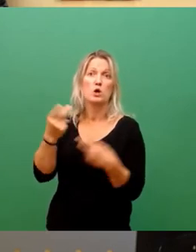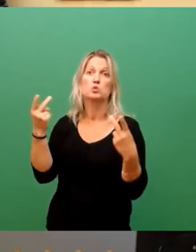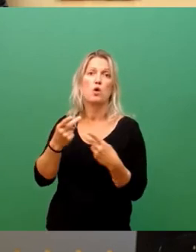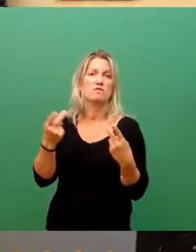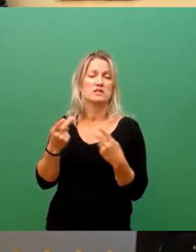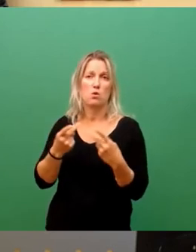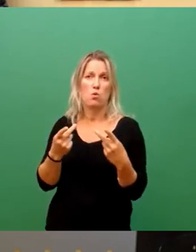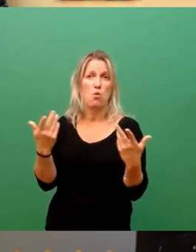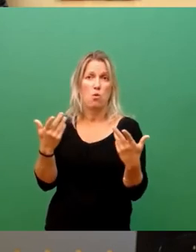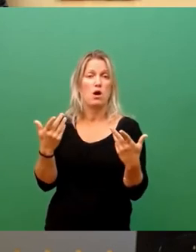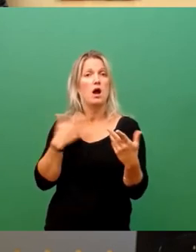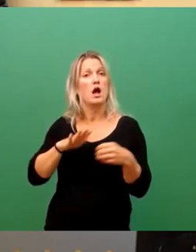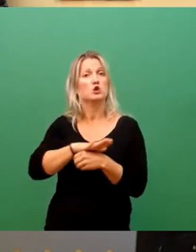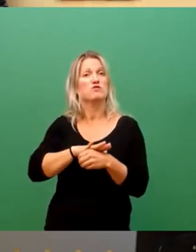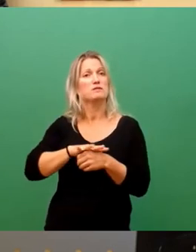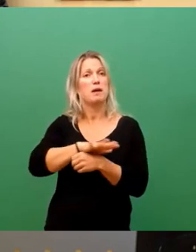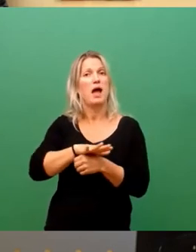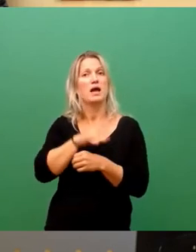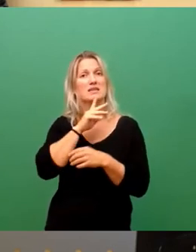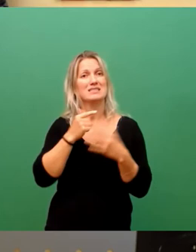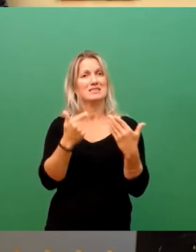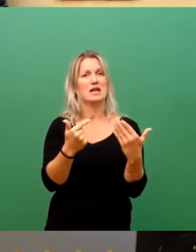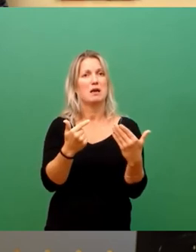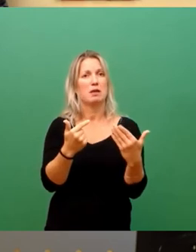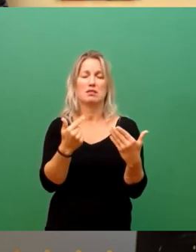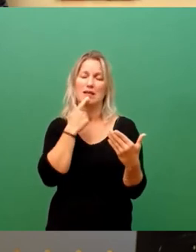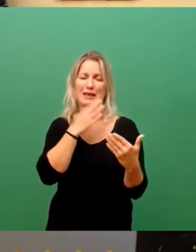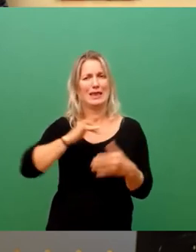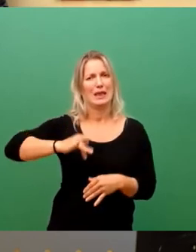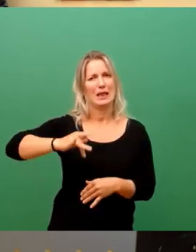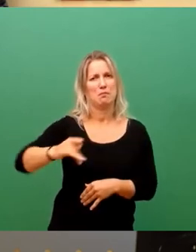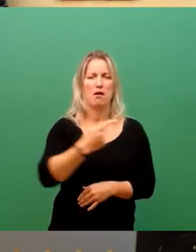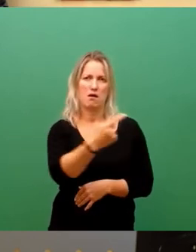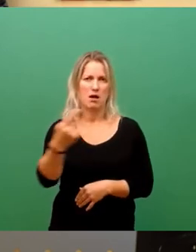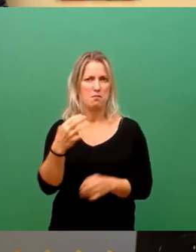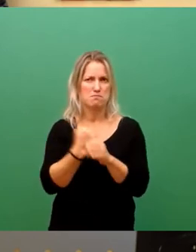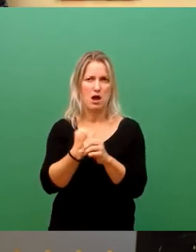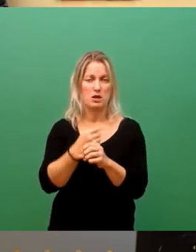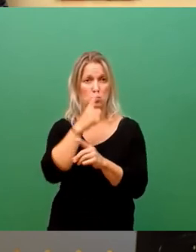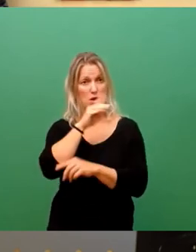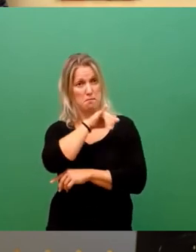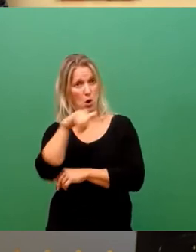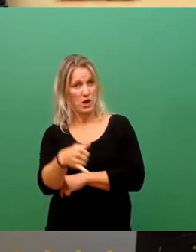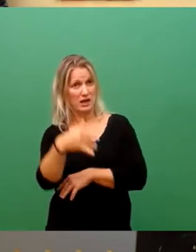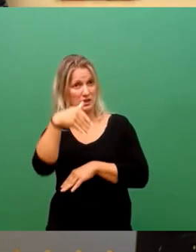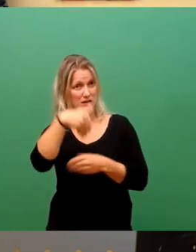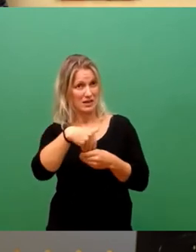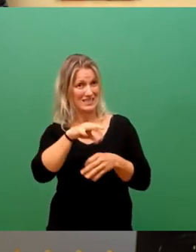Sieben eigentlich immerwährend gemacht wird bei Projekten, die sensibel sind.